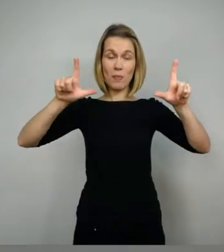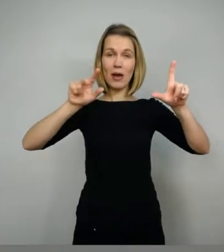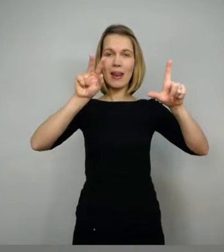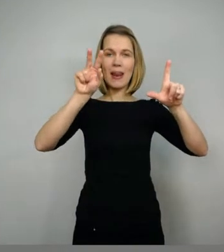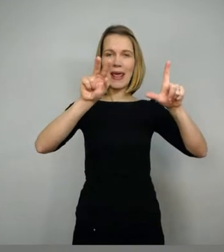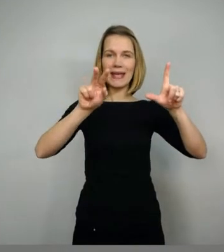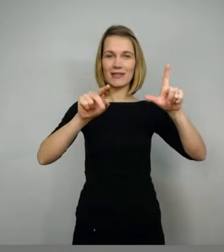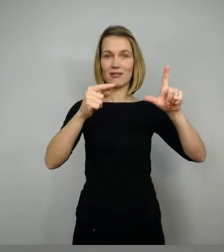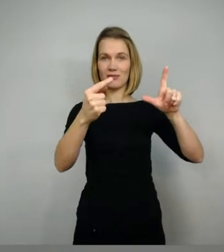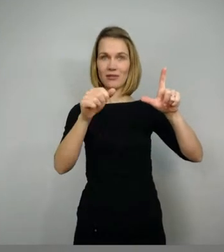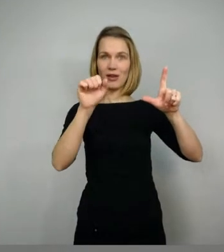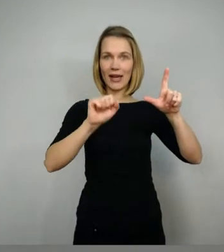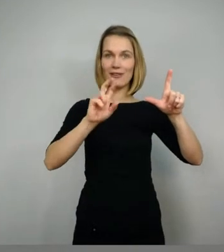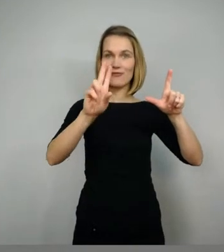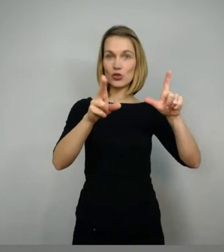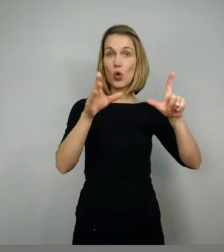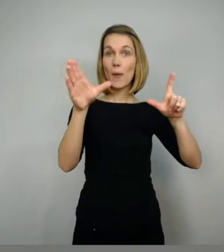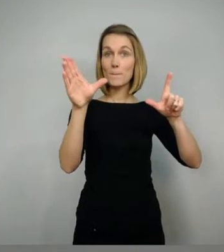mitzulesen.